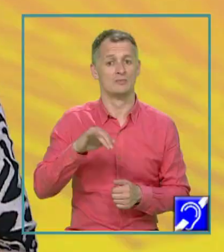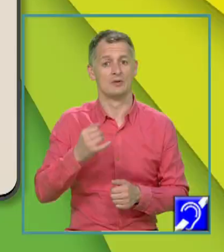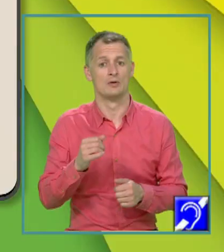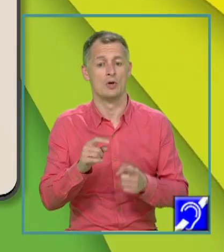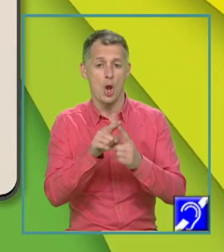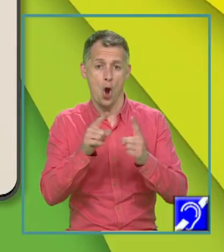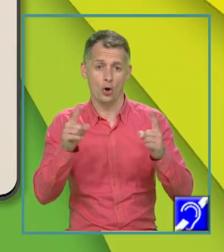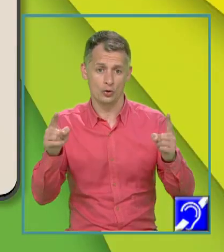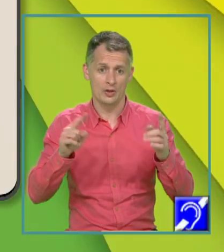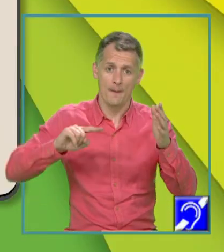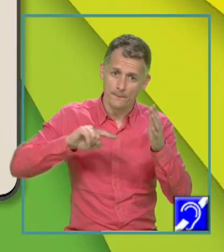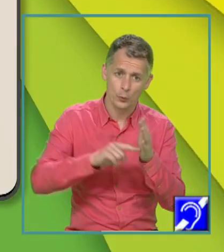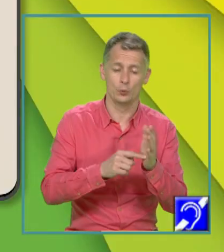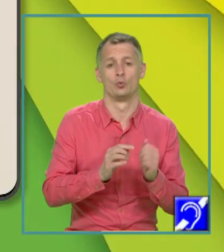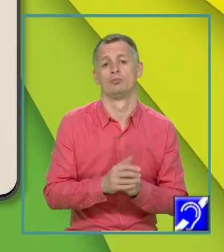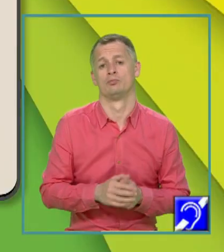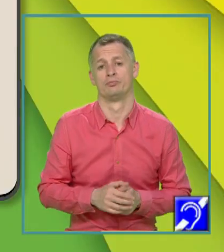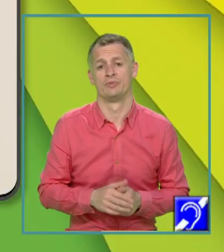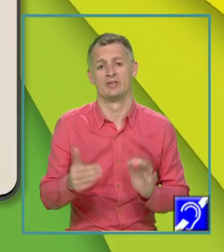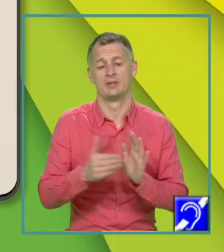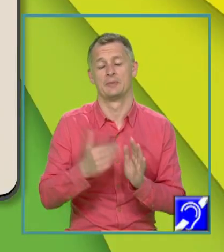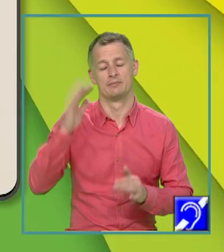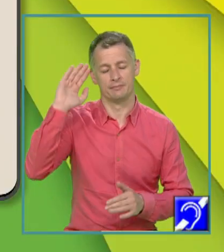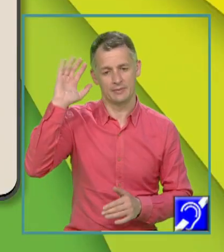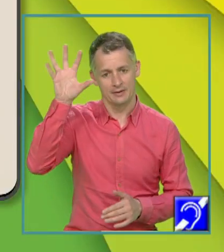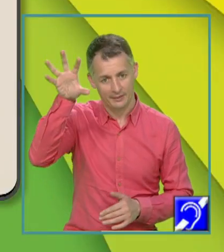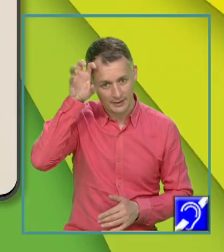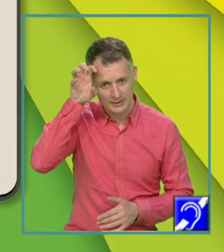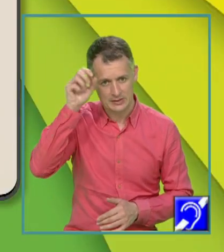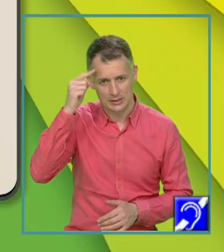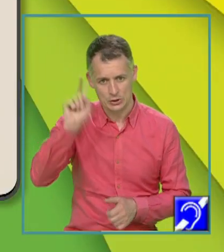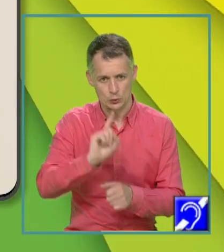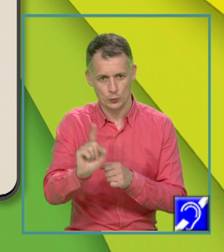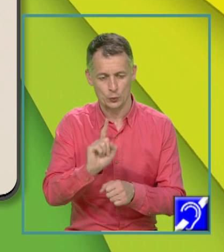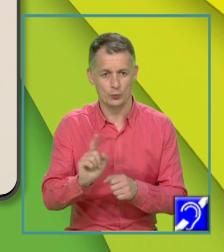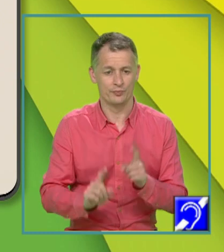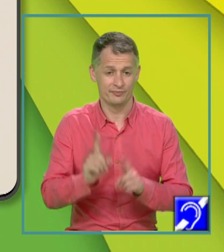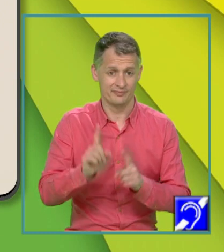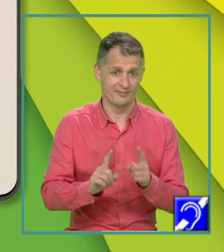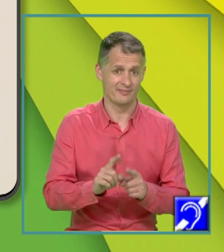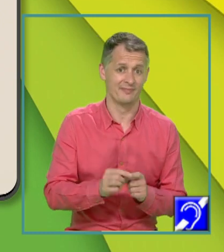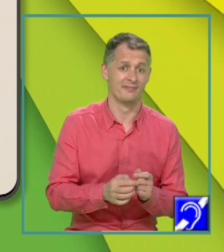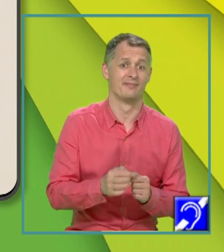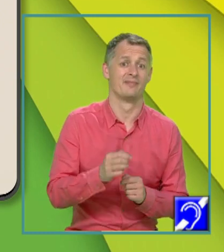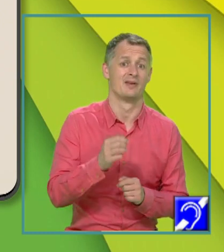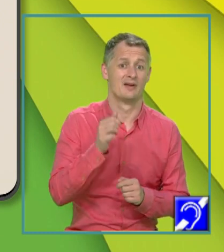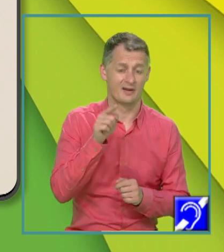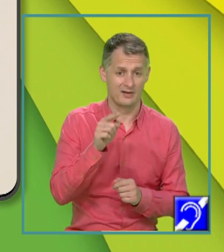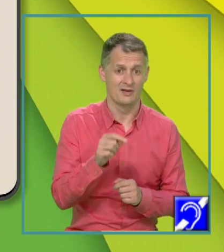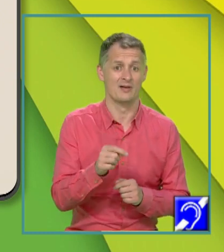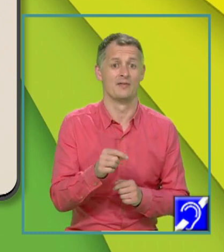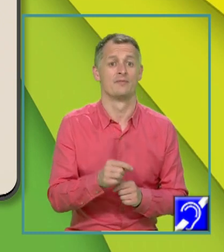ordonata punctului, deci rețin și lucrul acesta, dacă P de coordonate A și B aparține